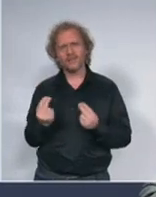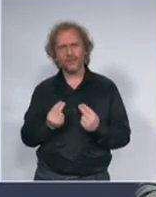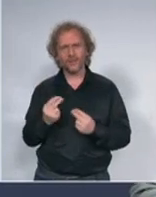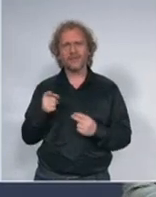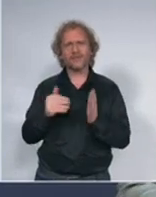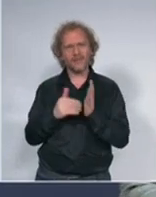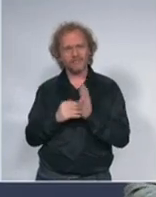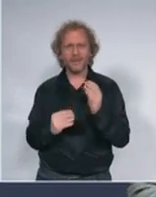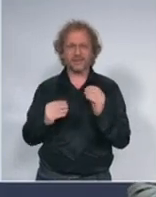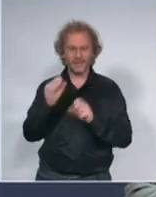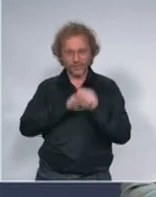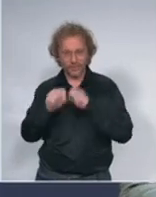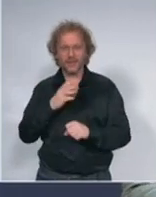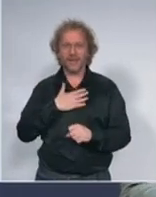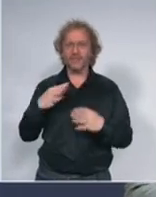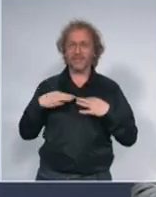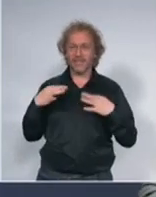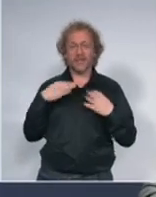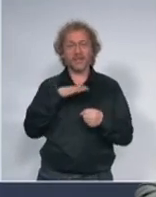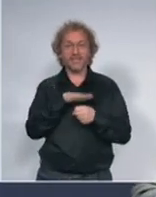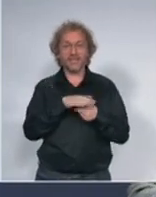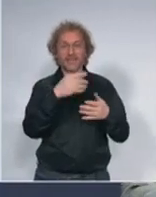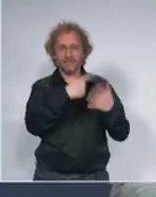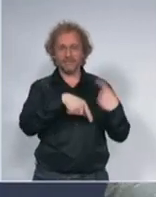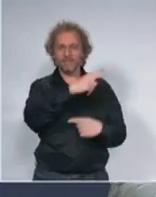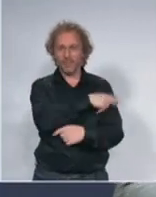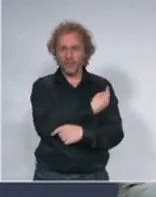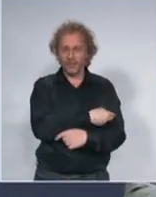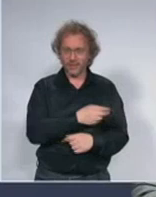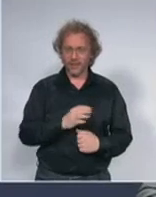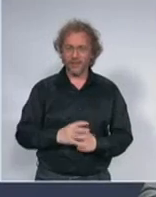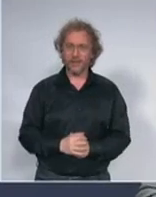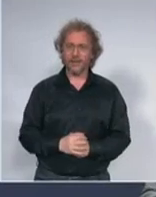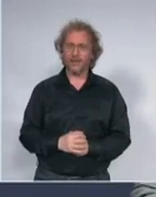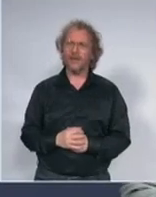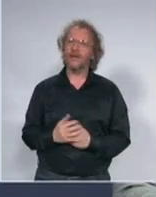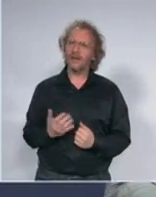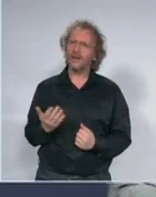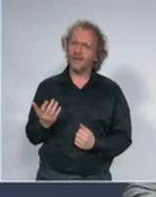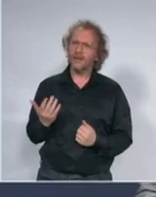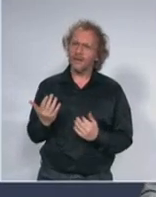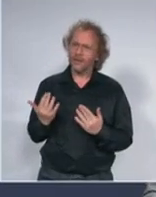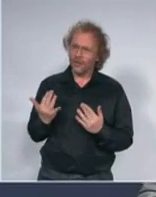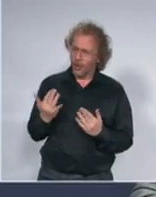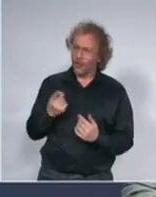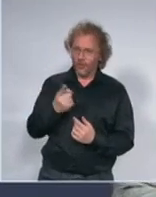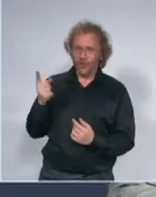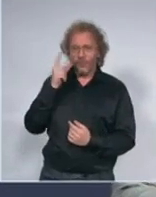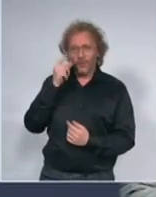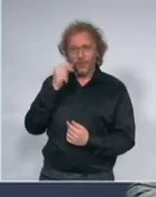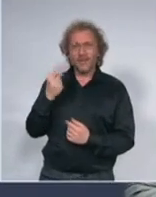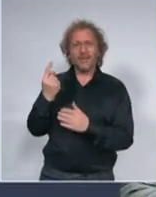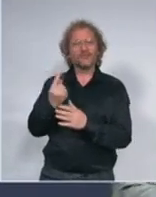zdravstveni sistem da koliko ljudi mogu da budu ako su u samoizolaciji dobrog